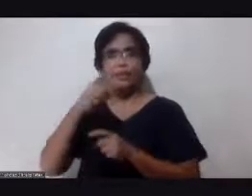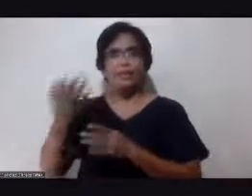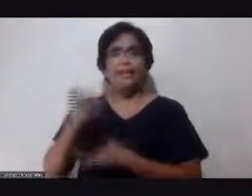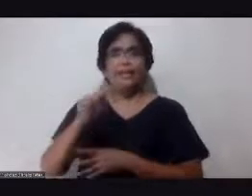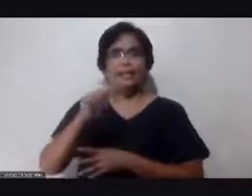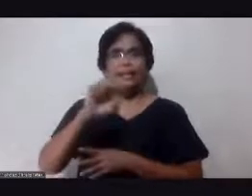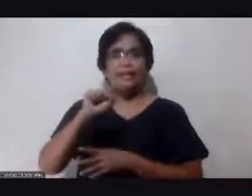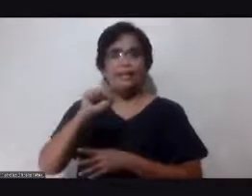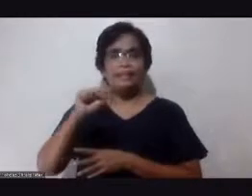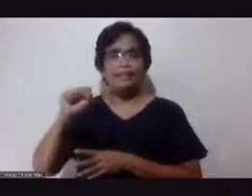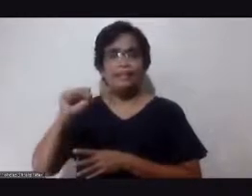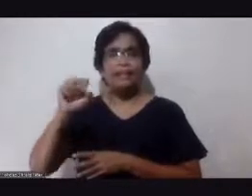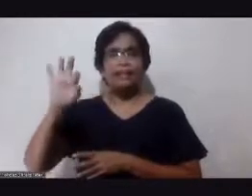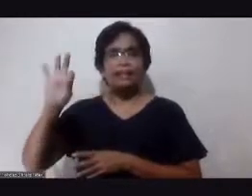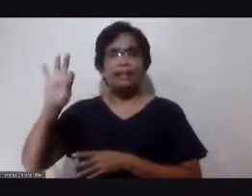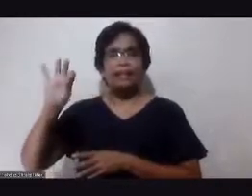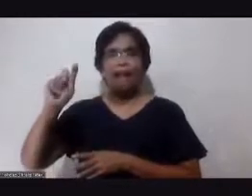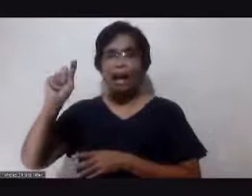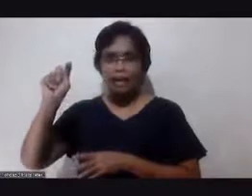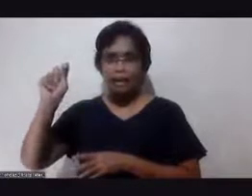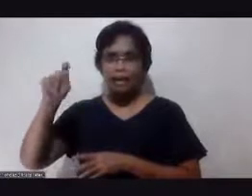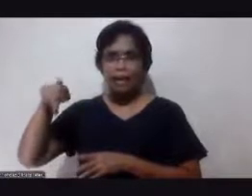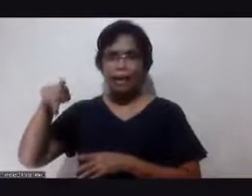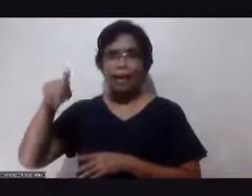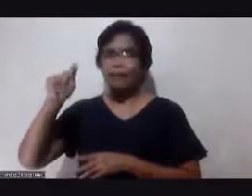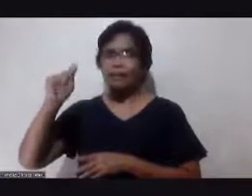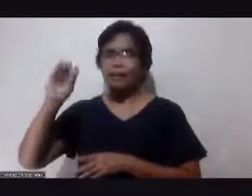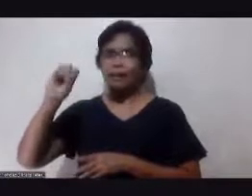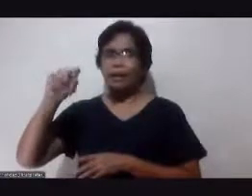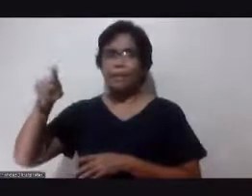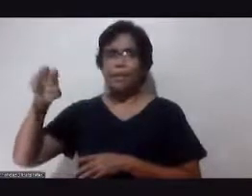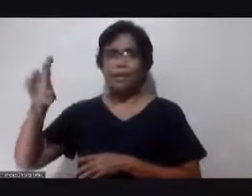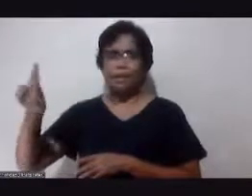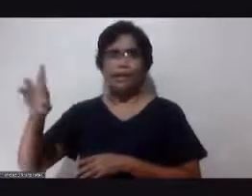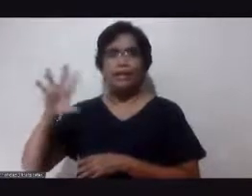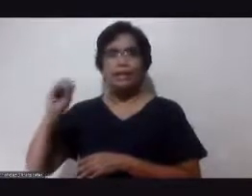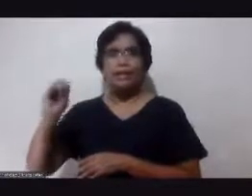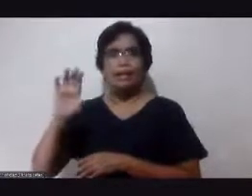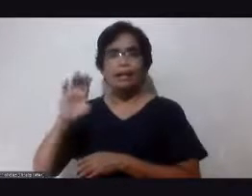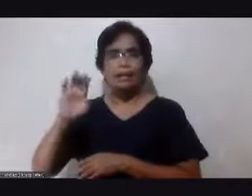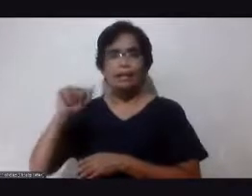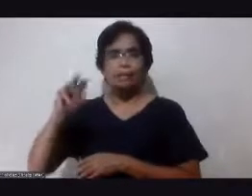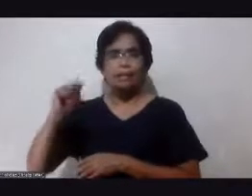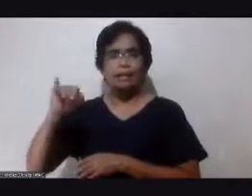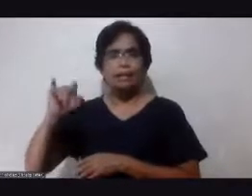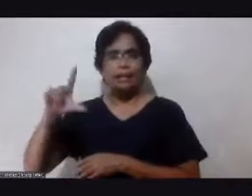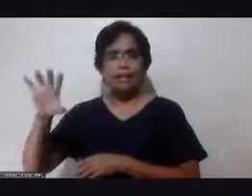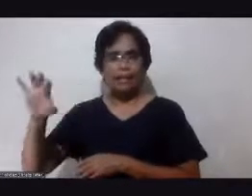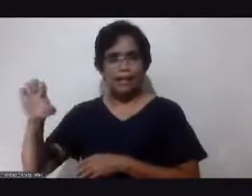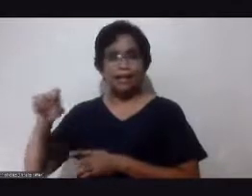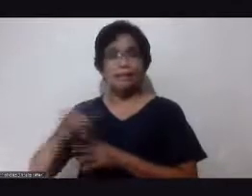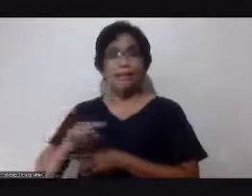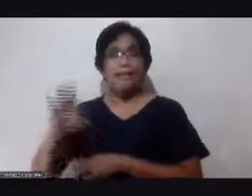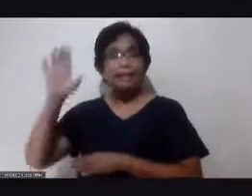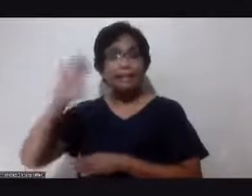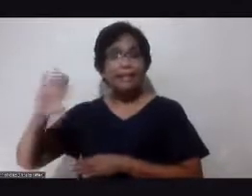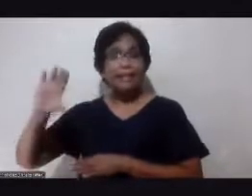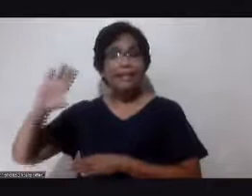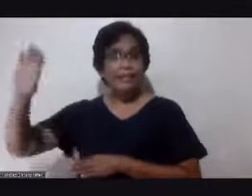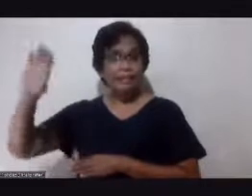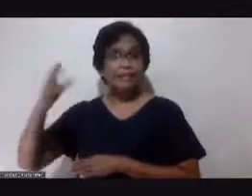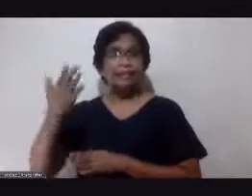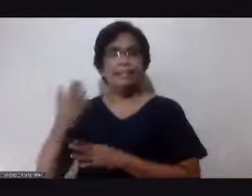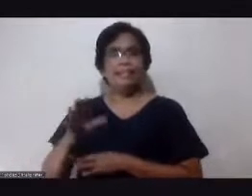Yeah. Nandiyan sa Santo Niño. Good morning po sa inyo. Si Chindi Cruz, Jen